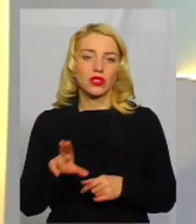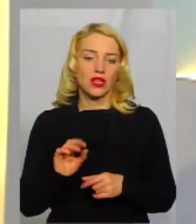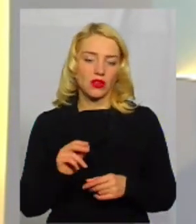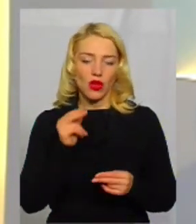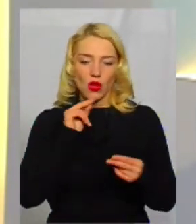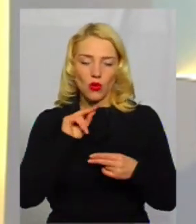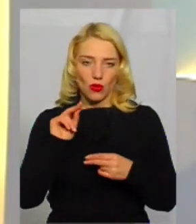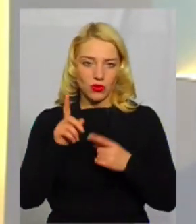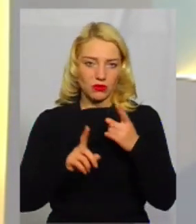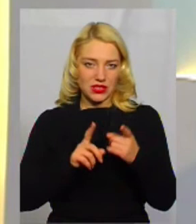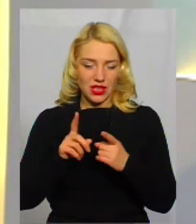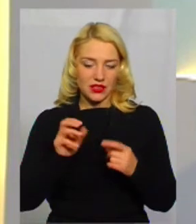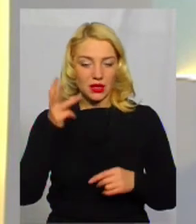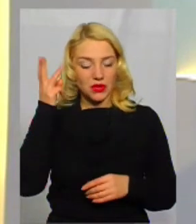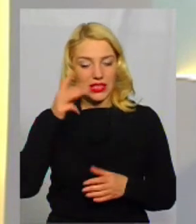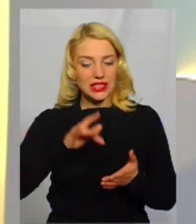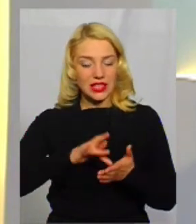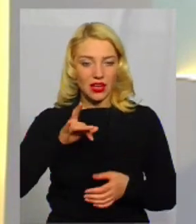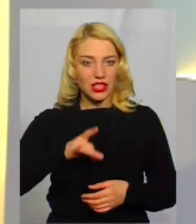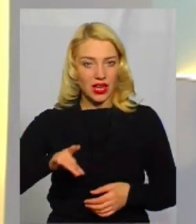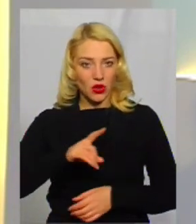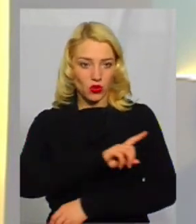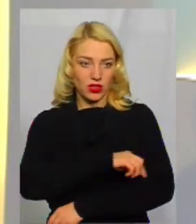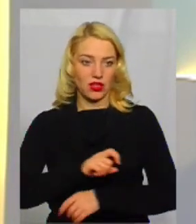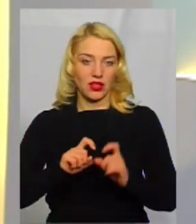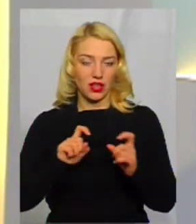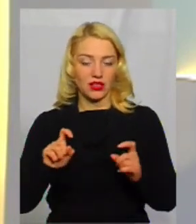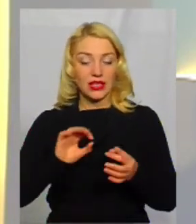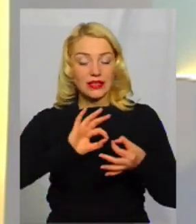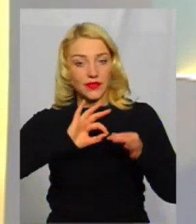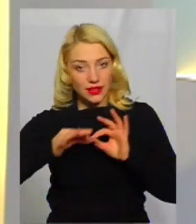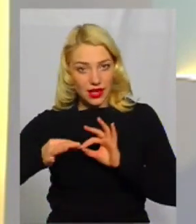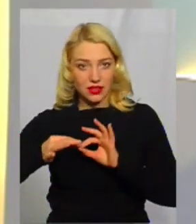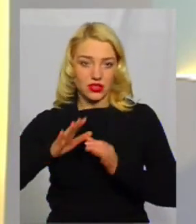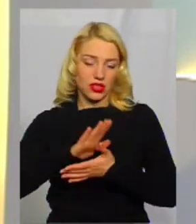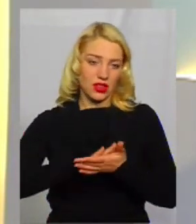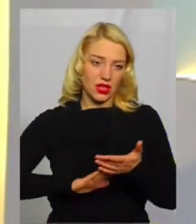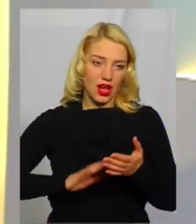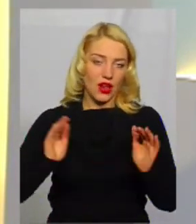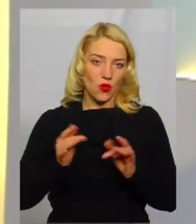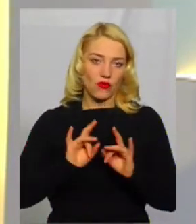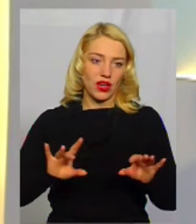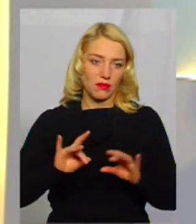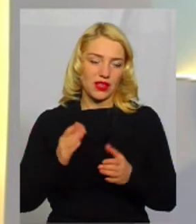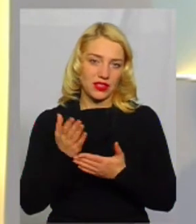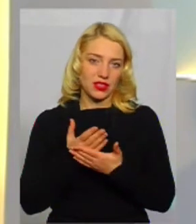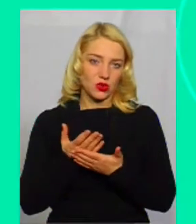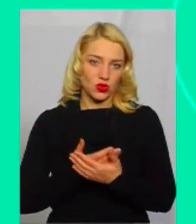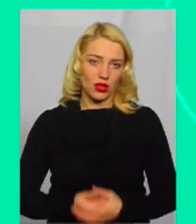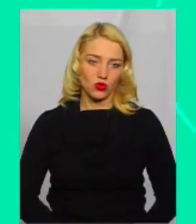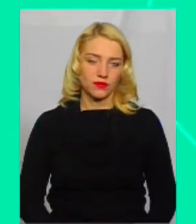оптимізації у Хмельницькій центральній районній лікарні. Детальніше – далі у фрагменті сюжету.